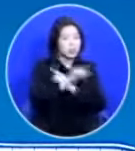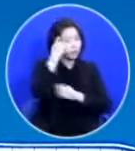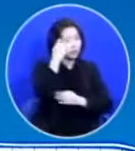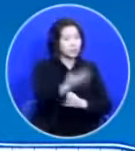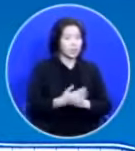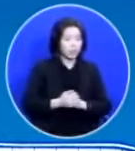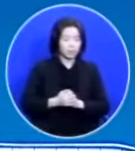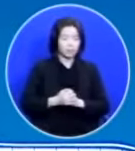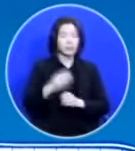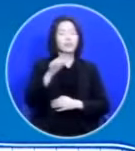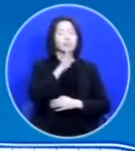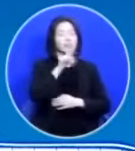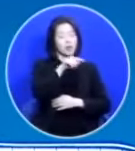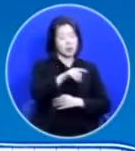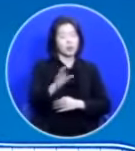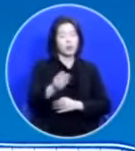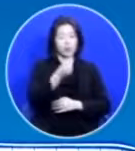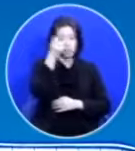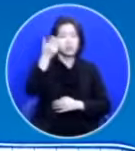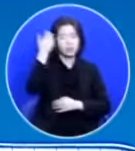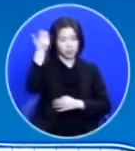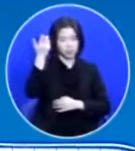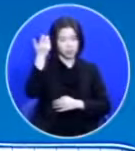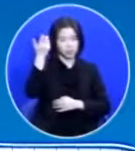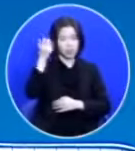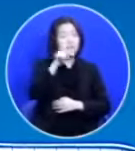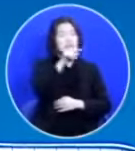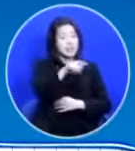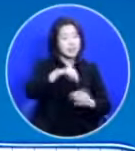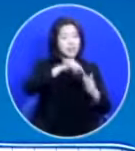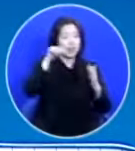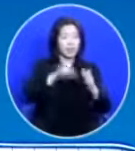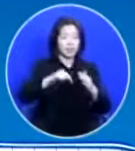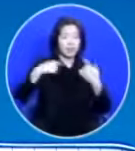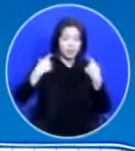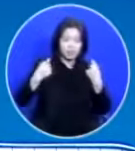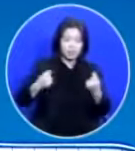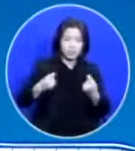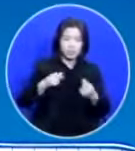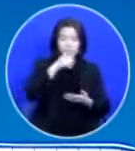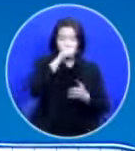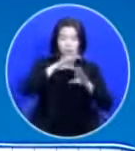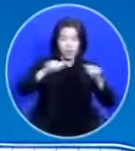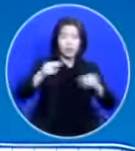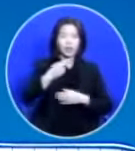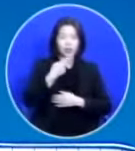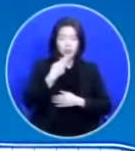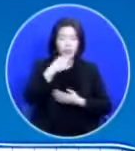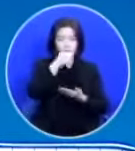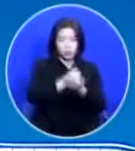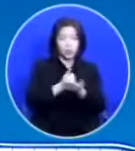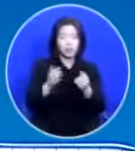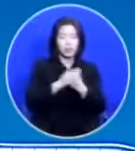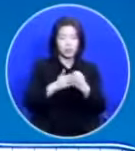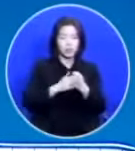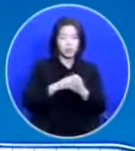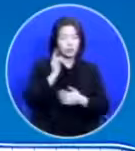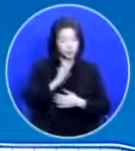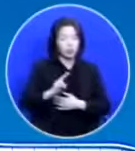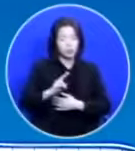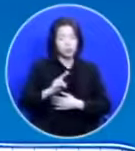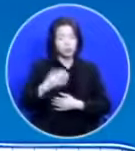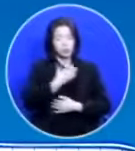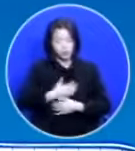성령님이시잖아 내 안에 여전히 해결되지 않는 죄 때문에 너무너무 괴로워하시고 그리고